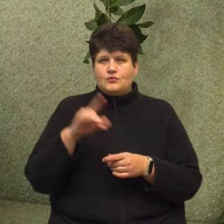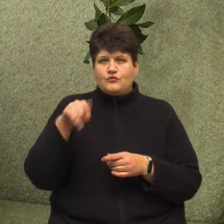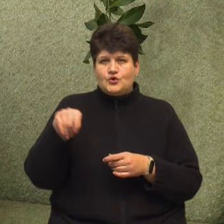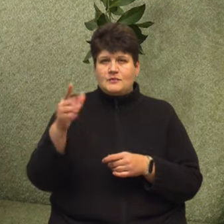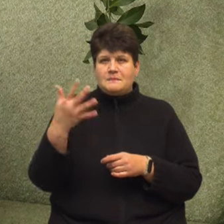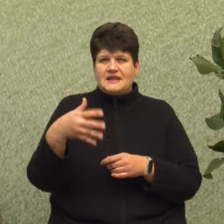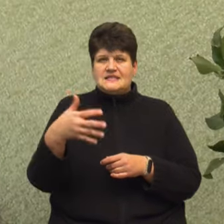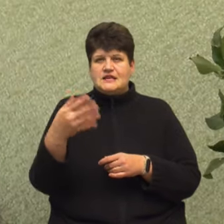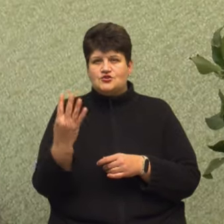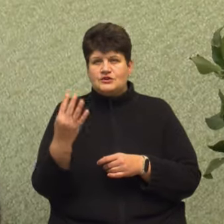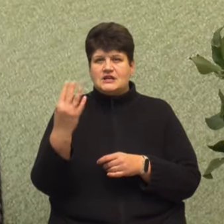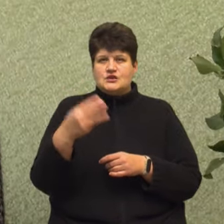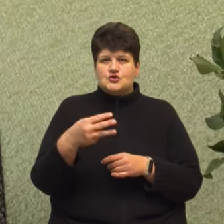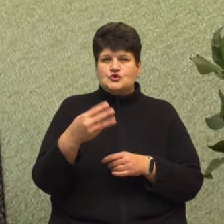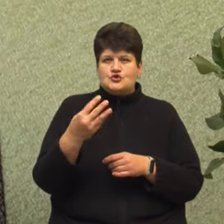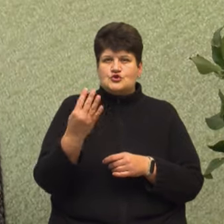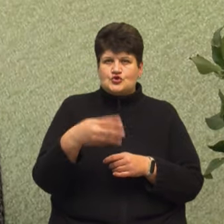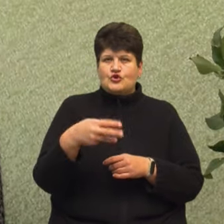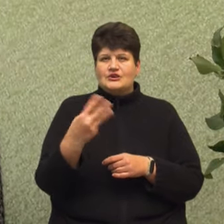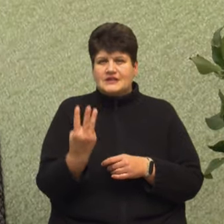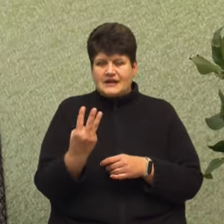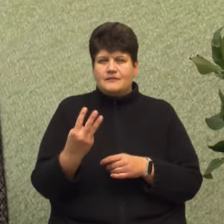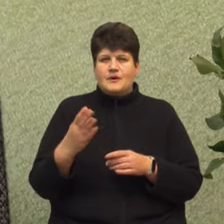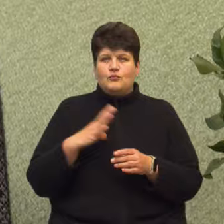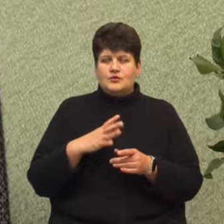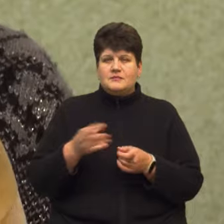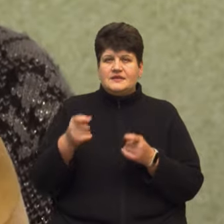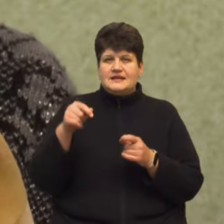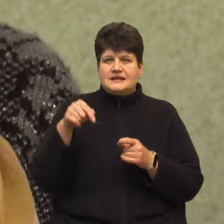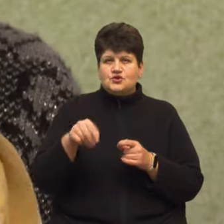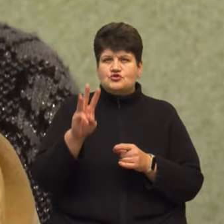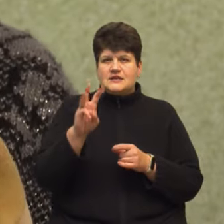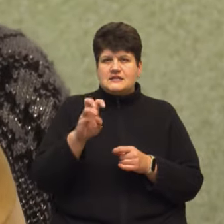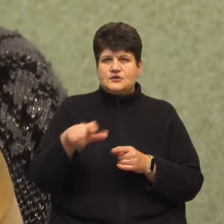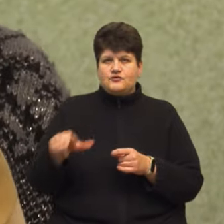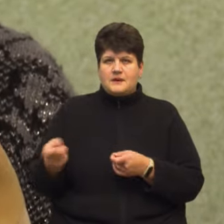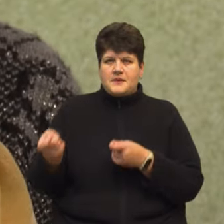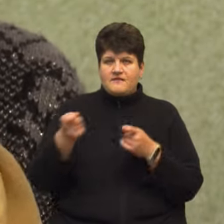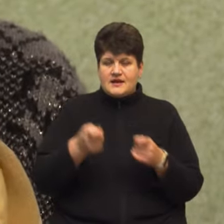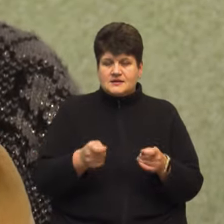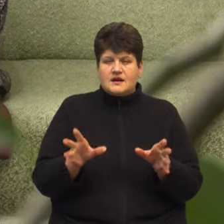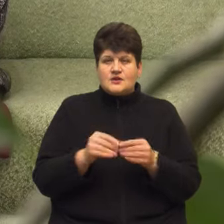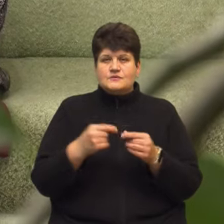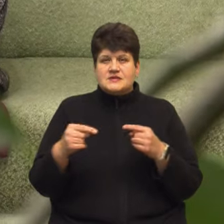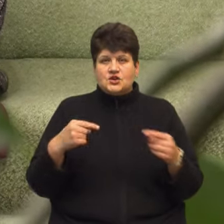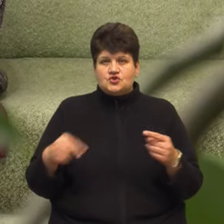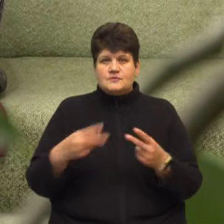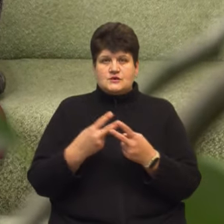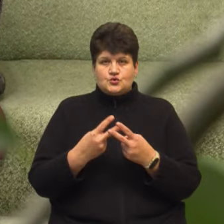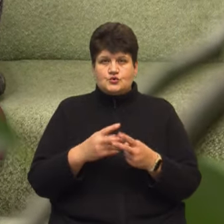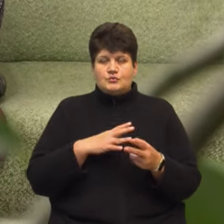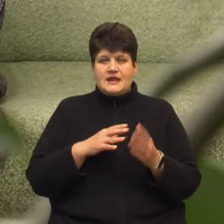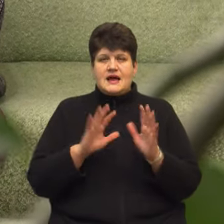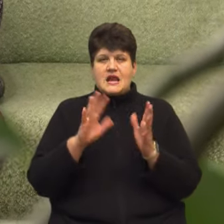-43. Нас там було на колоні приблизно 1300. З іншими засудженими працювали на лісоповалі,